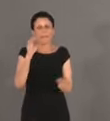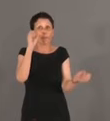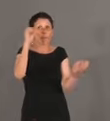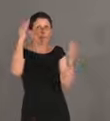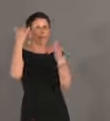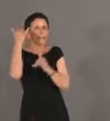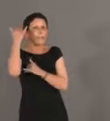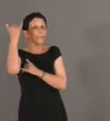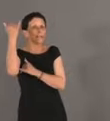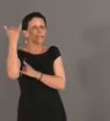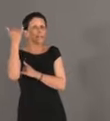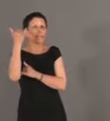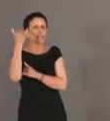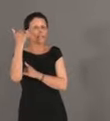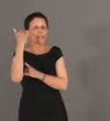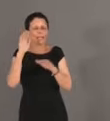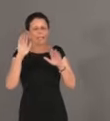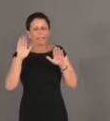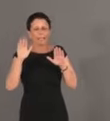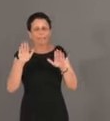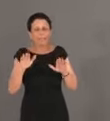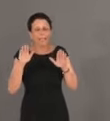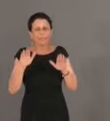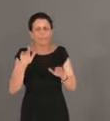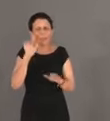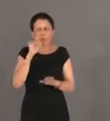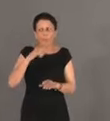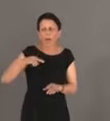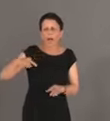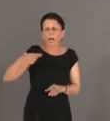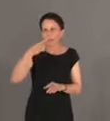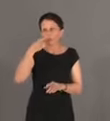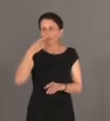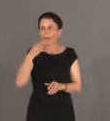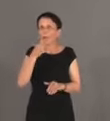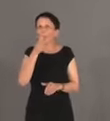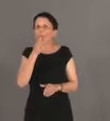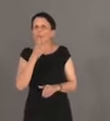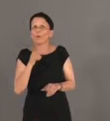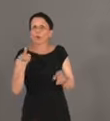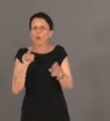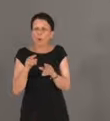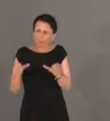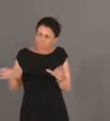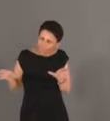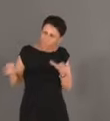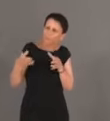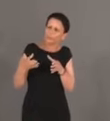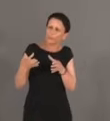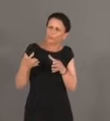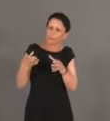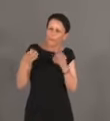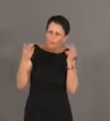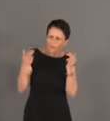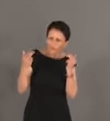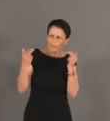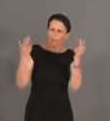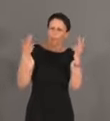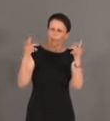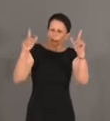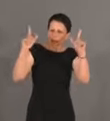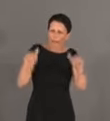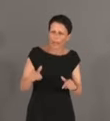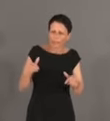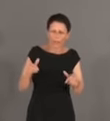islamiste, pourquoi vous sentez-vous obligés, comme un seul homme, de réagir avec force,